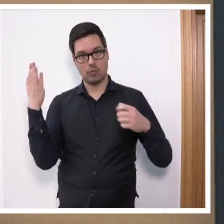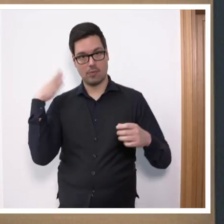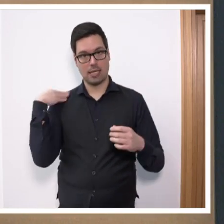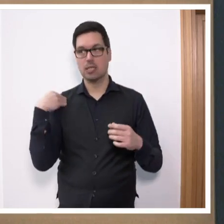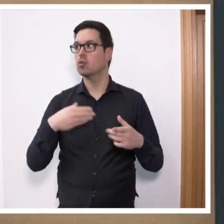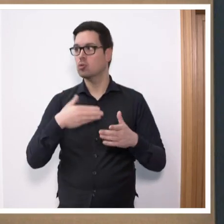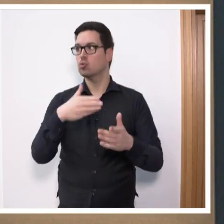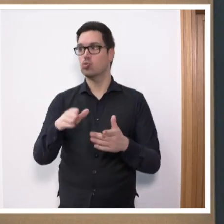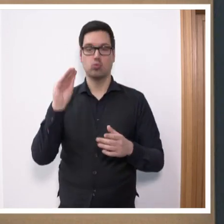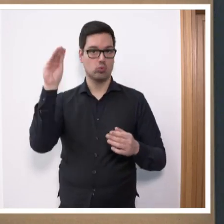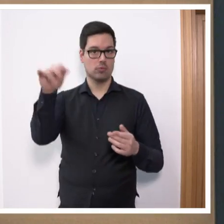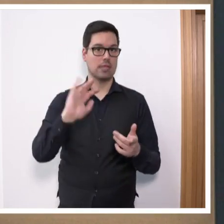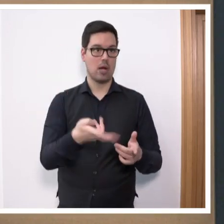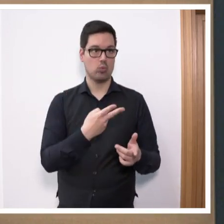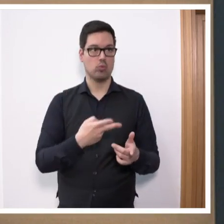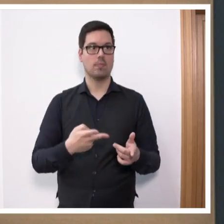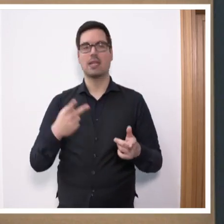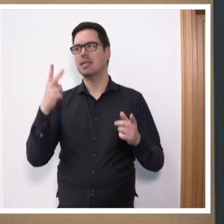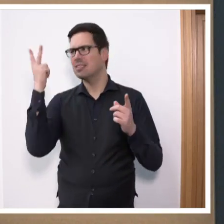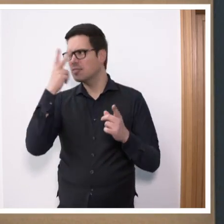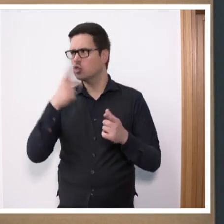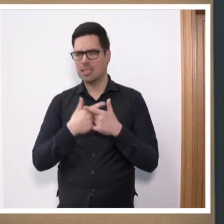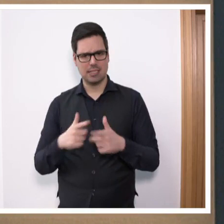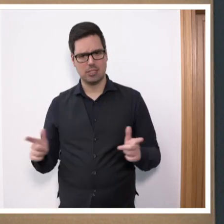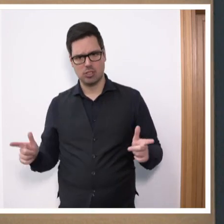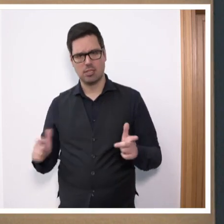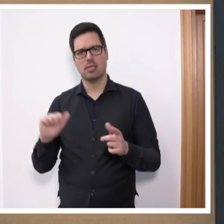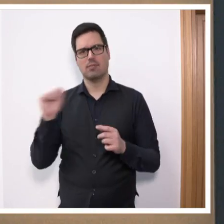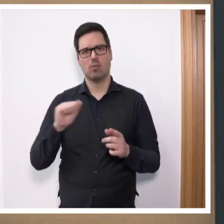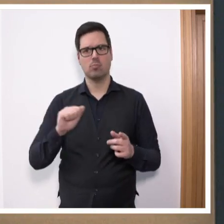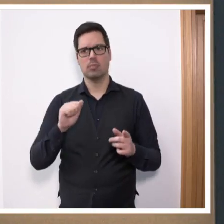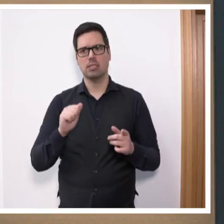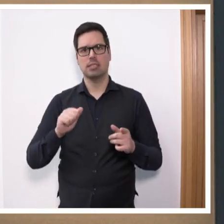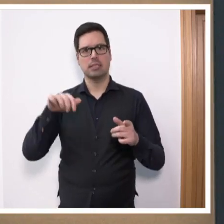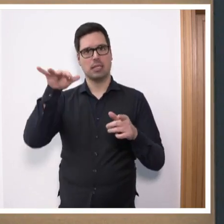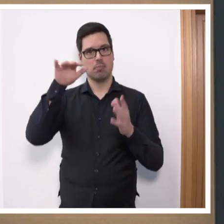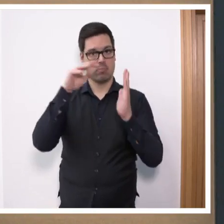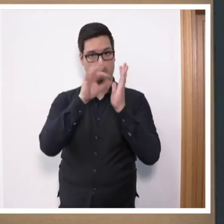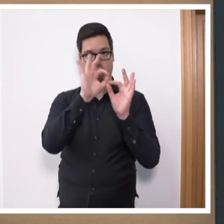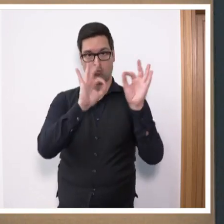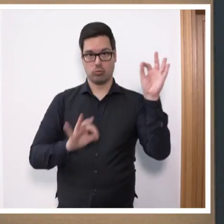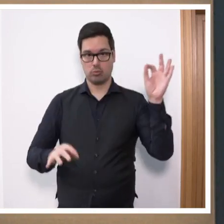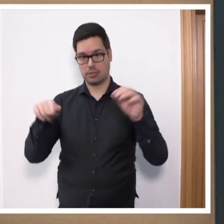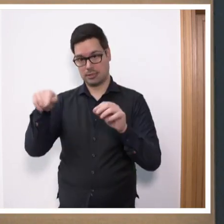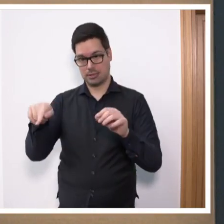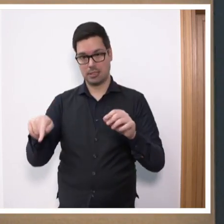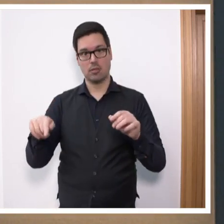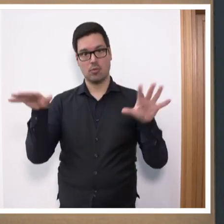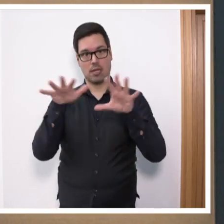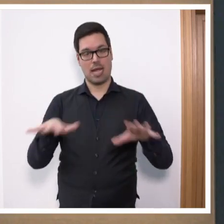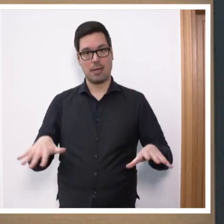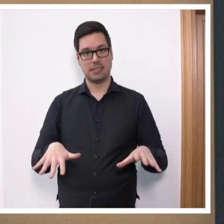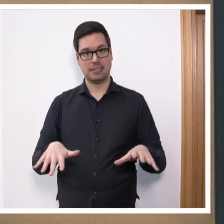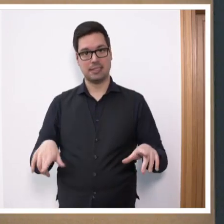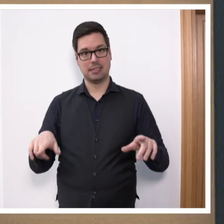werden wir auch in Zukunft tun. Und umso unverständlicher ist für uns, warum wesentliche Aspekte noch der gemeinsamen Beschlusslage aus dem Herbst vergangenen